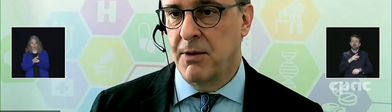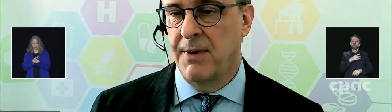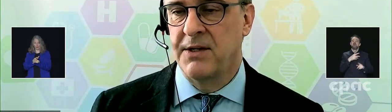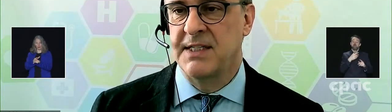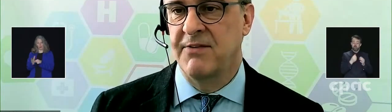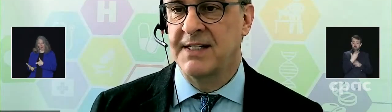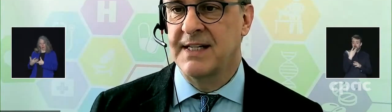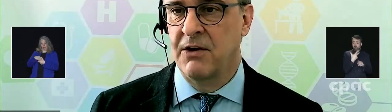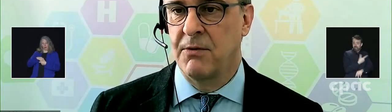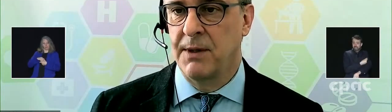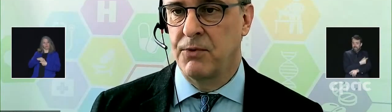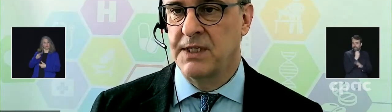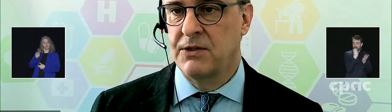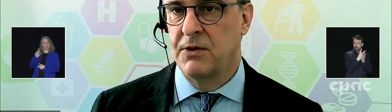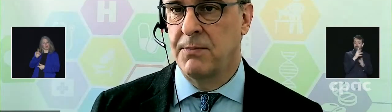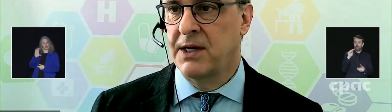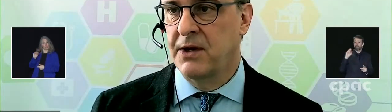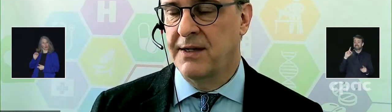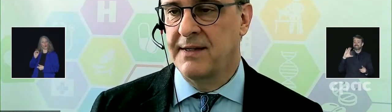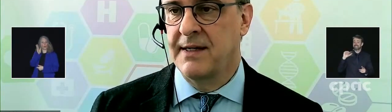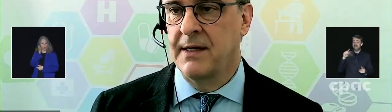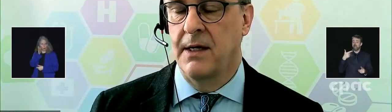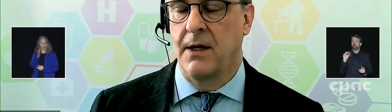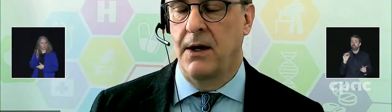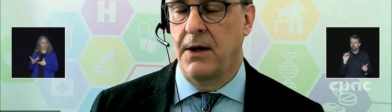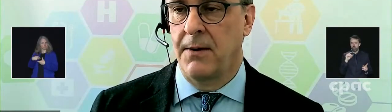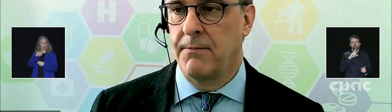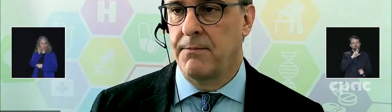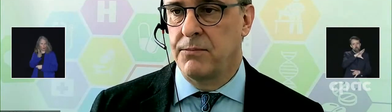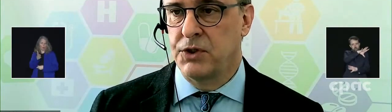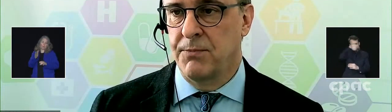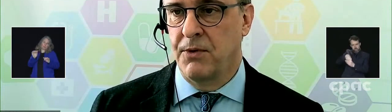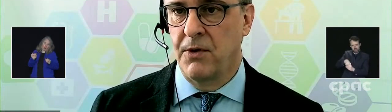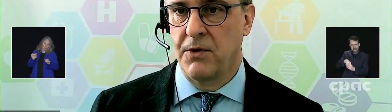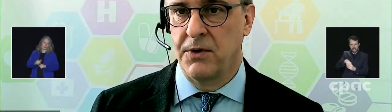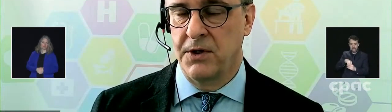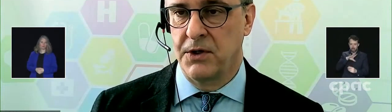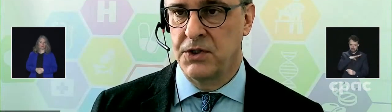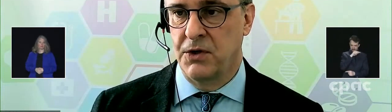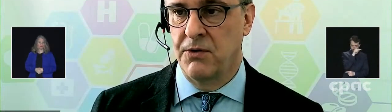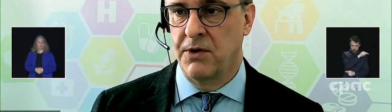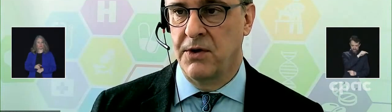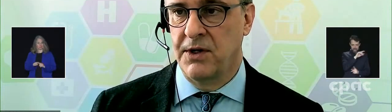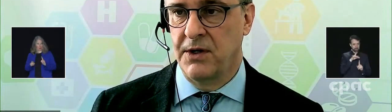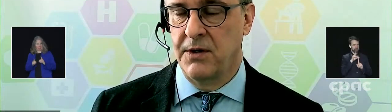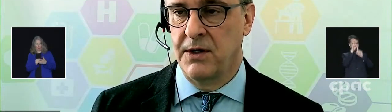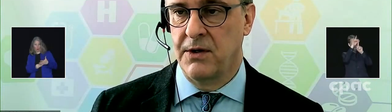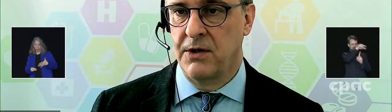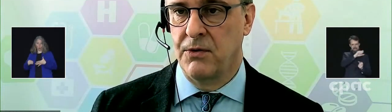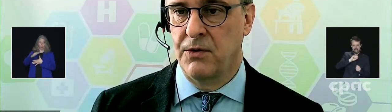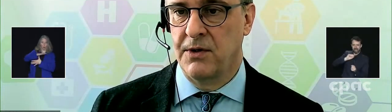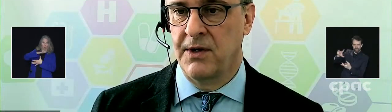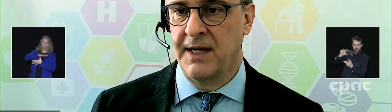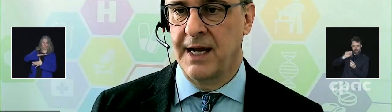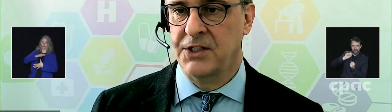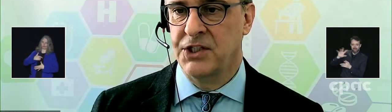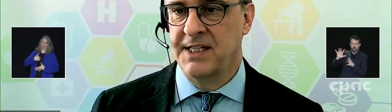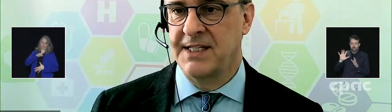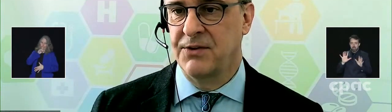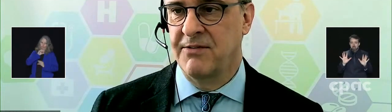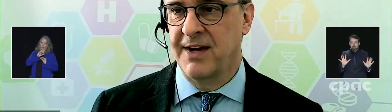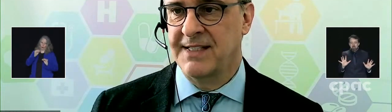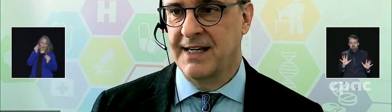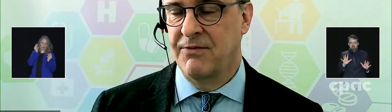possiblement de ces vaccins-là. Mais pour ce qui est d'une priorité, je n pas de notion qu'il n a aucune